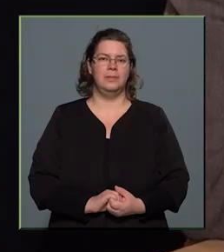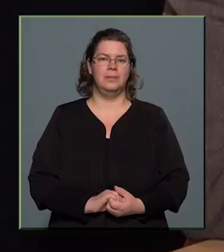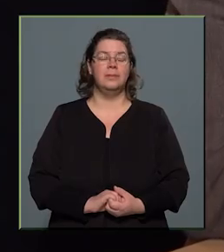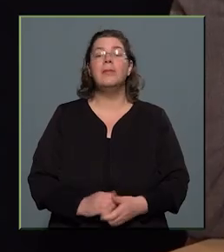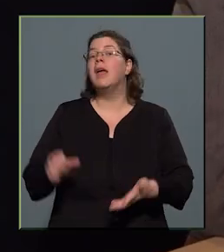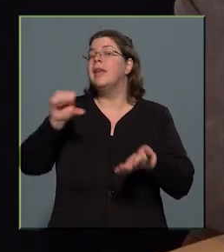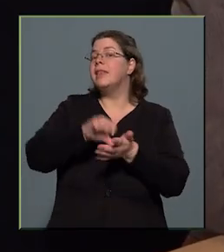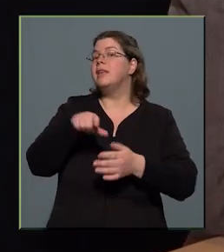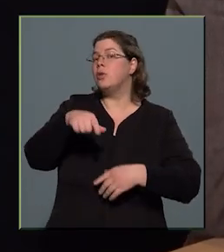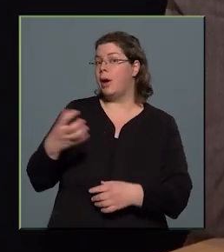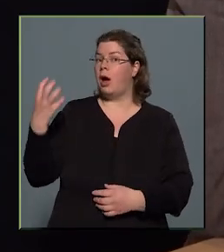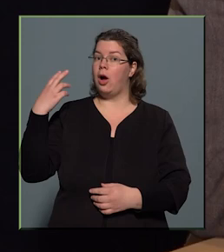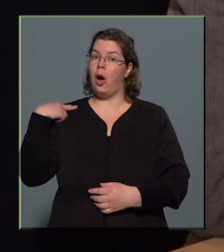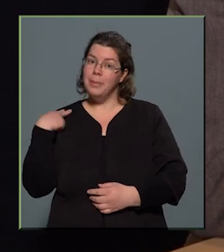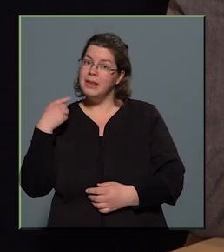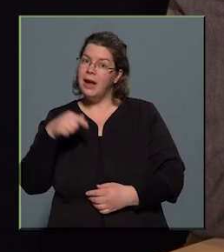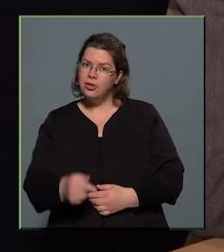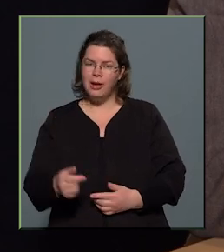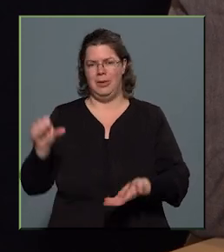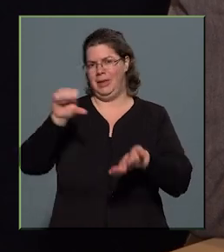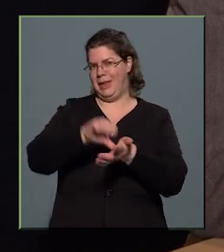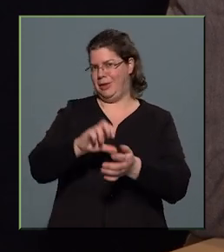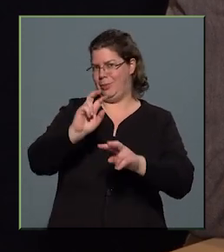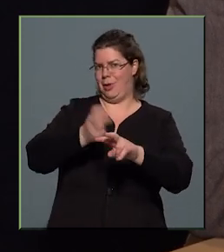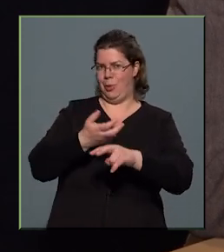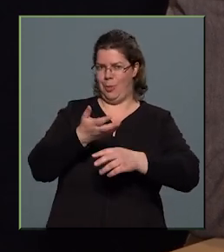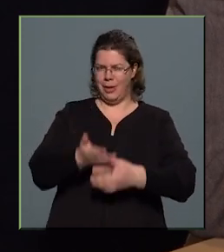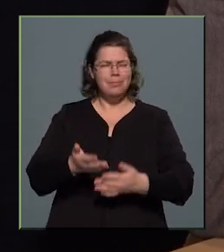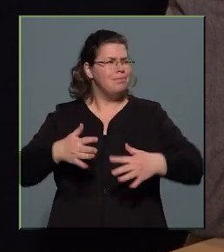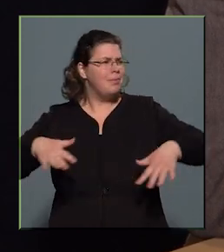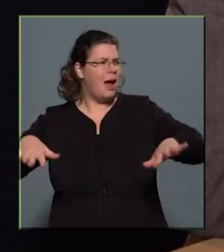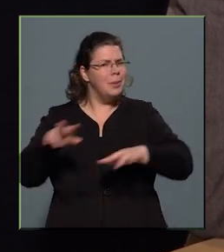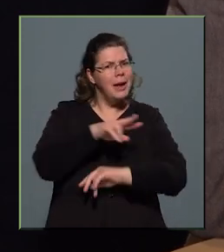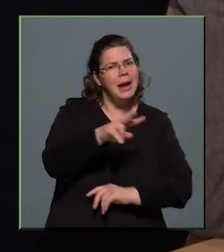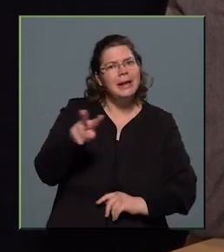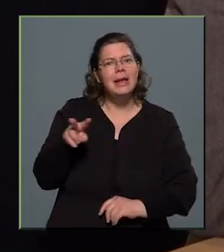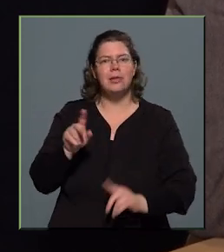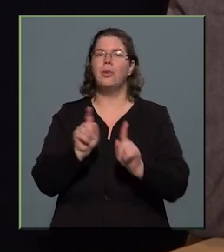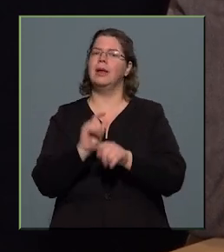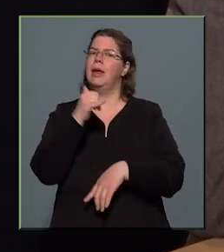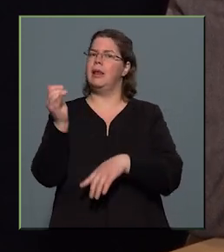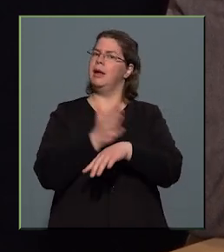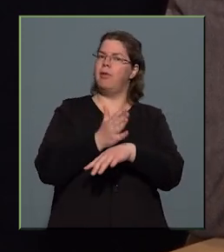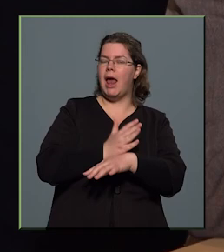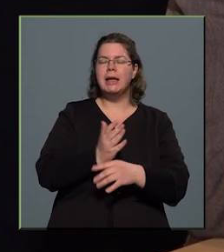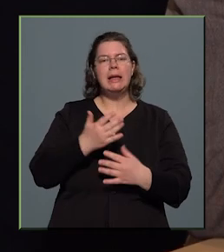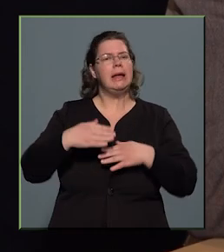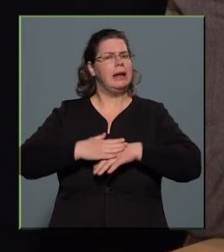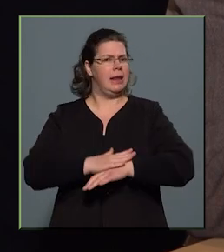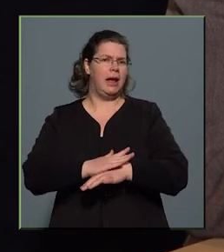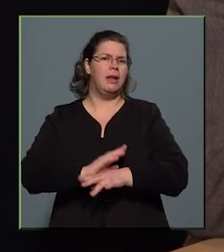CENTRUMBAN A KAPITÁNSÁG kapitányság és Centrumban Kőbánya. Akármerre nézünk így az évelején, érzékelhetjük, hogy